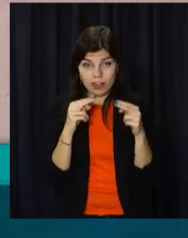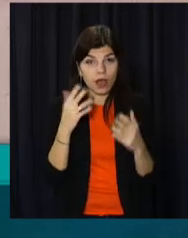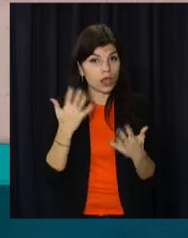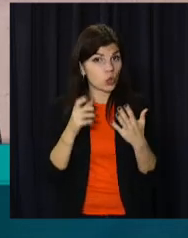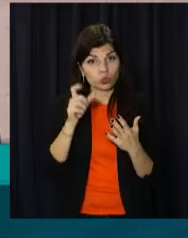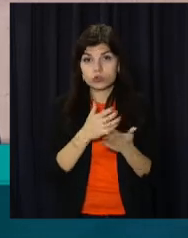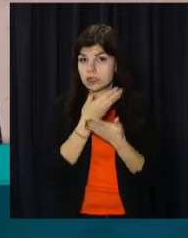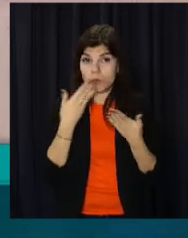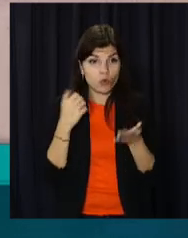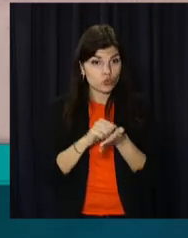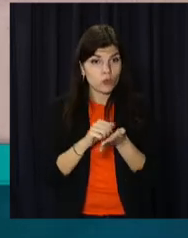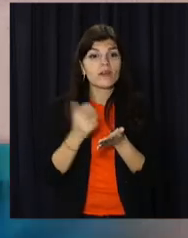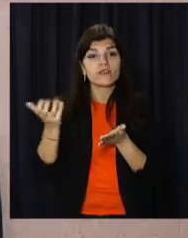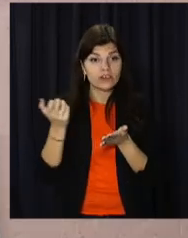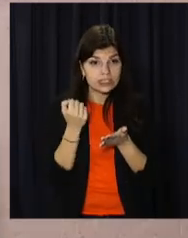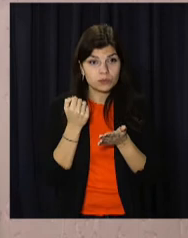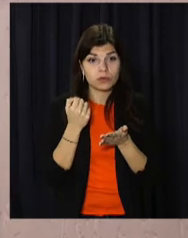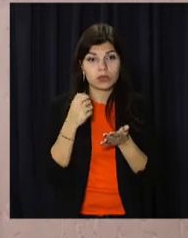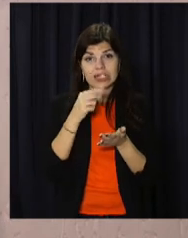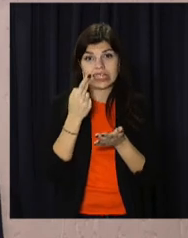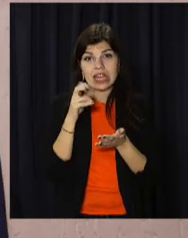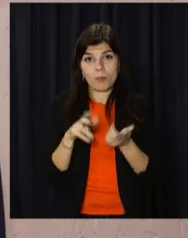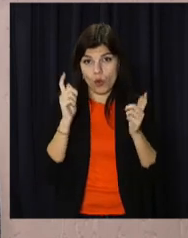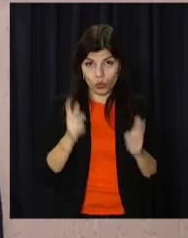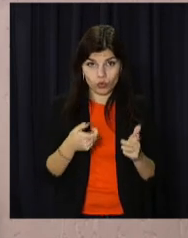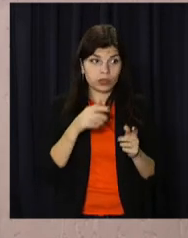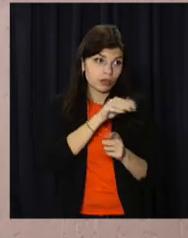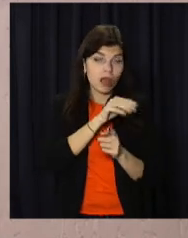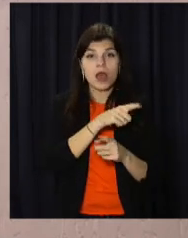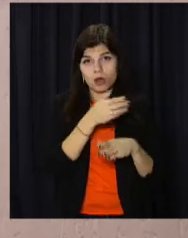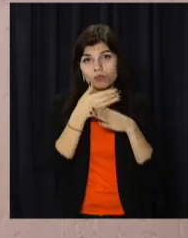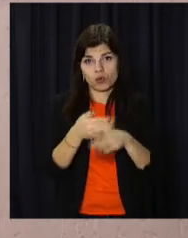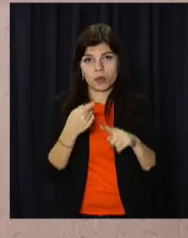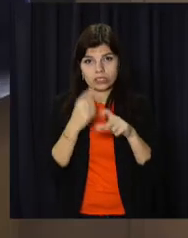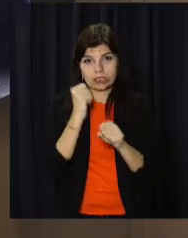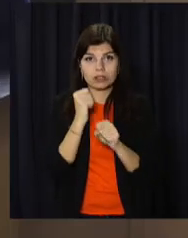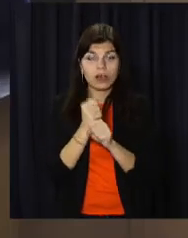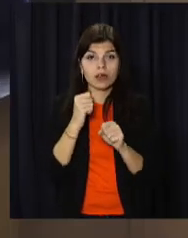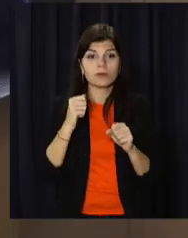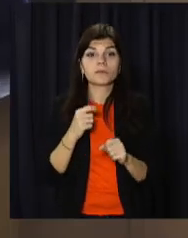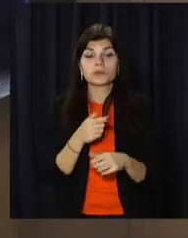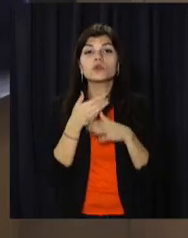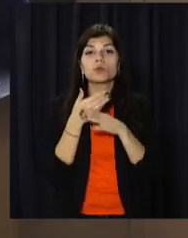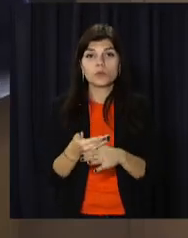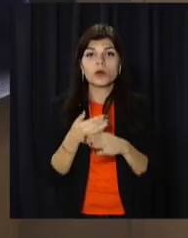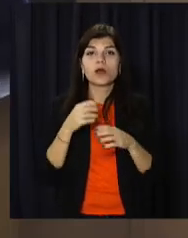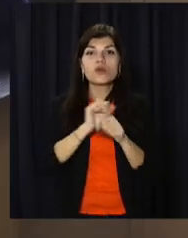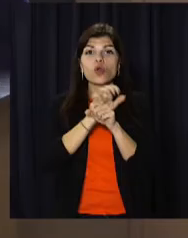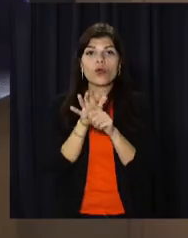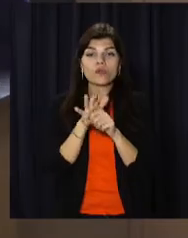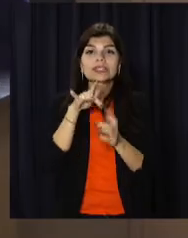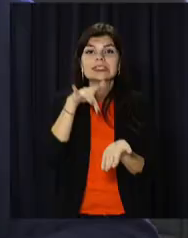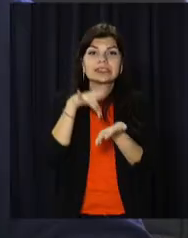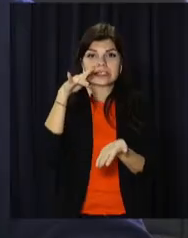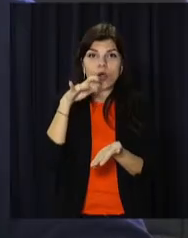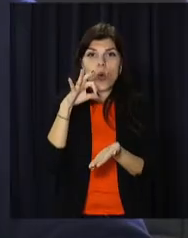цих документів, то вона їх візьме і звернеться до нас, і ми допоможемо це зробити. Допоможуть згенерувати ковід-сертифікат у